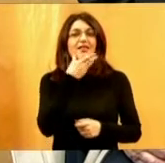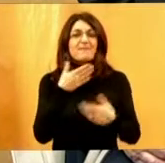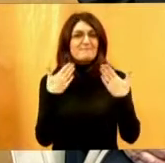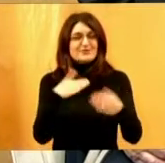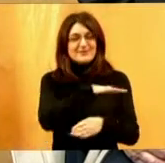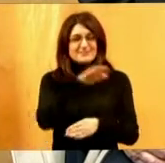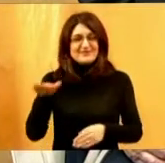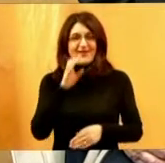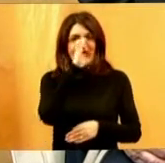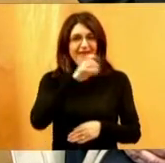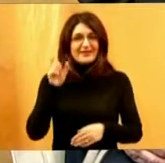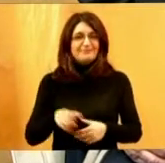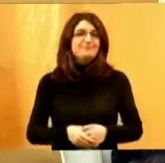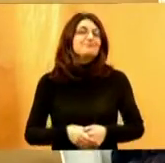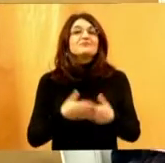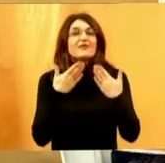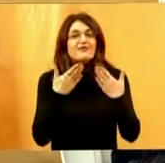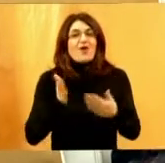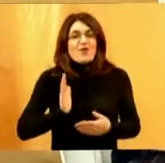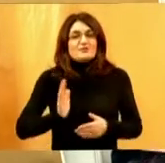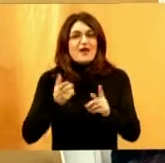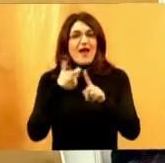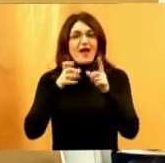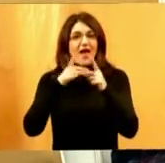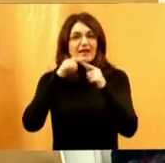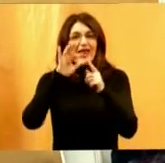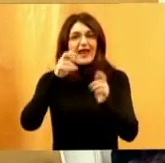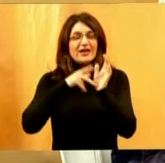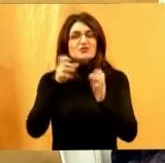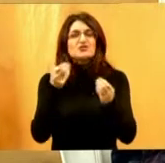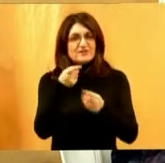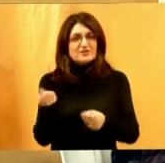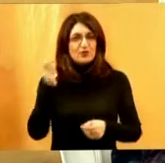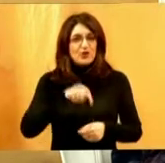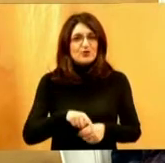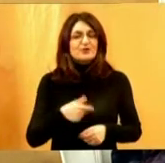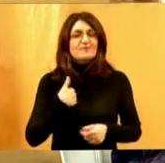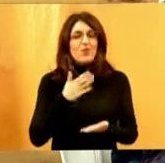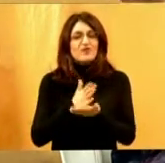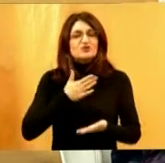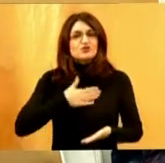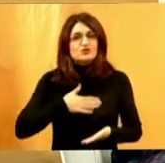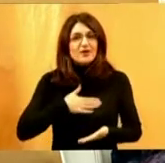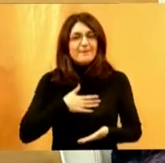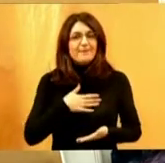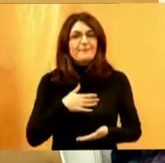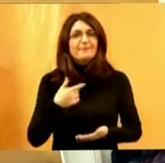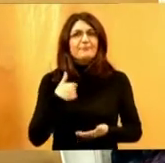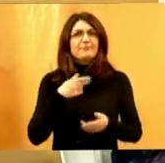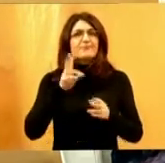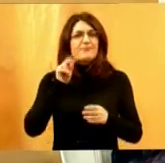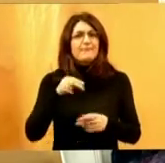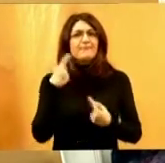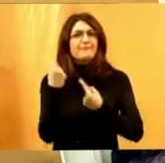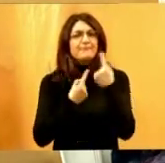svim gledateljima. Hvala, gospođa Katalenič, što ste došli. Uvijek sam željela, ali jednom sam imala priliku